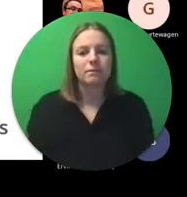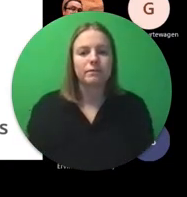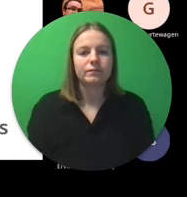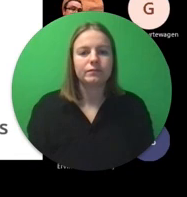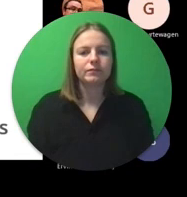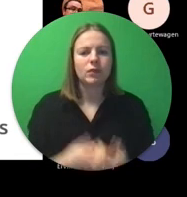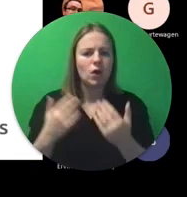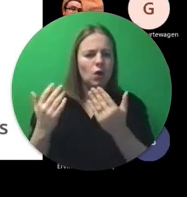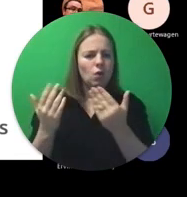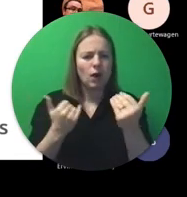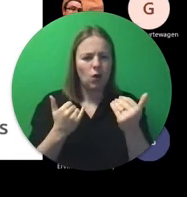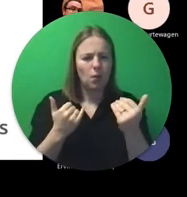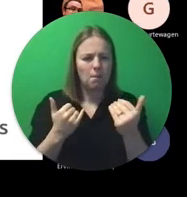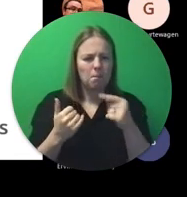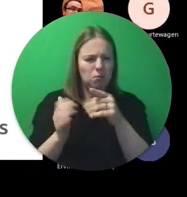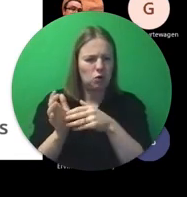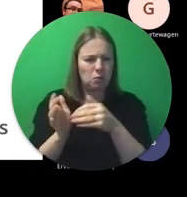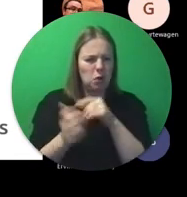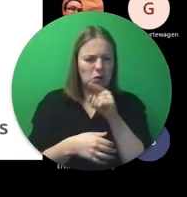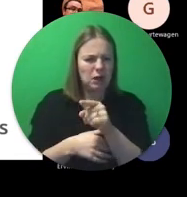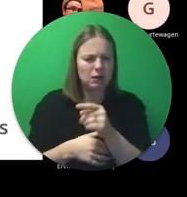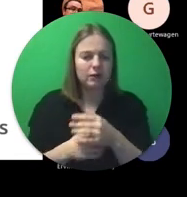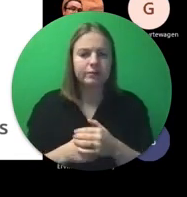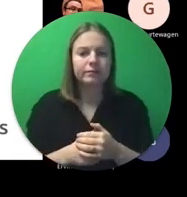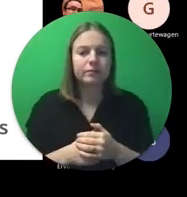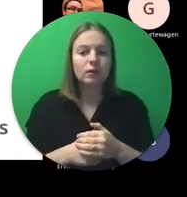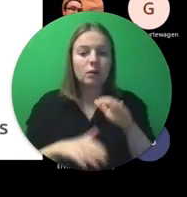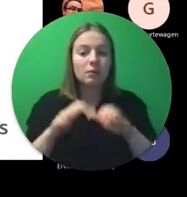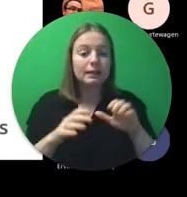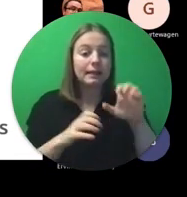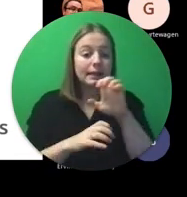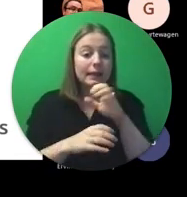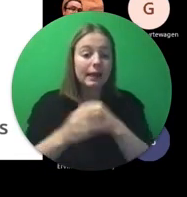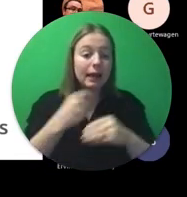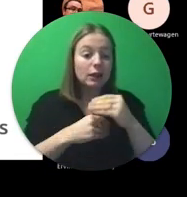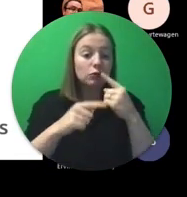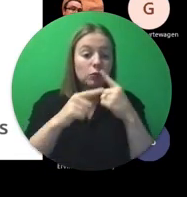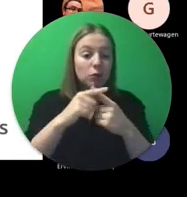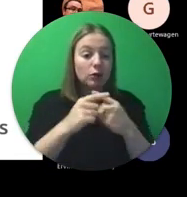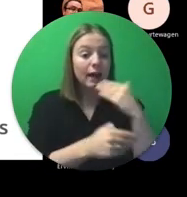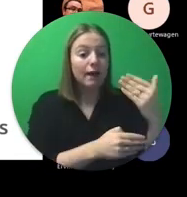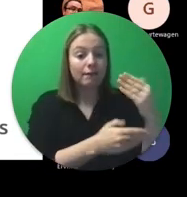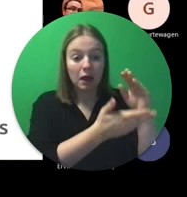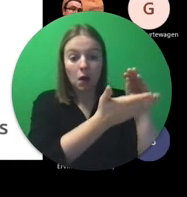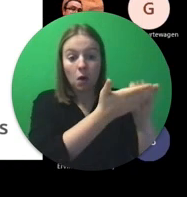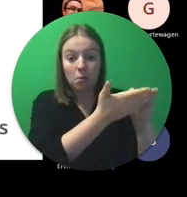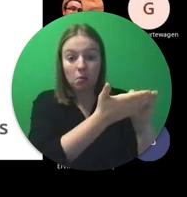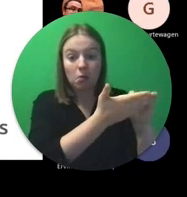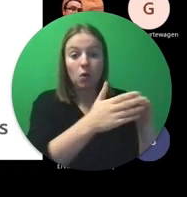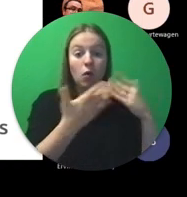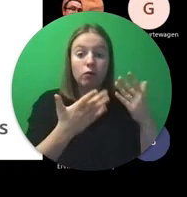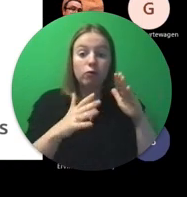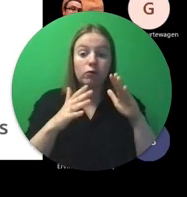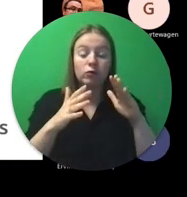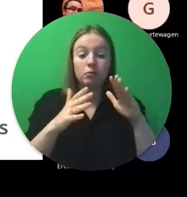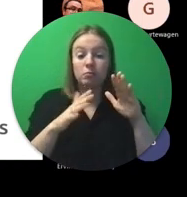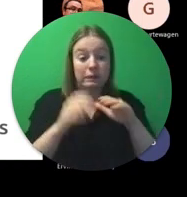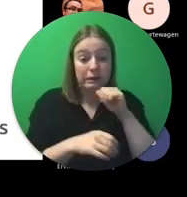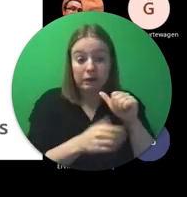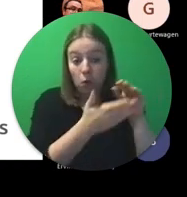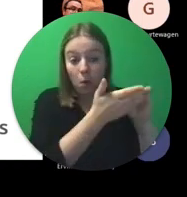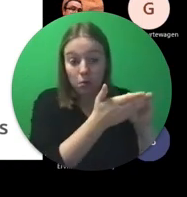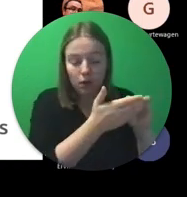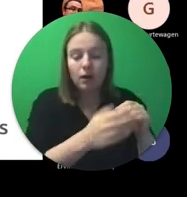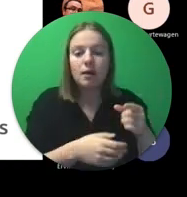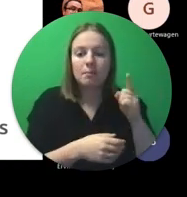Nu, waarom zou je dat dan gaan gebruiken? Wel, misschien heb je het wel in je Erasmus Plus aanvraag erin gezet. Of niet, maar